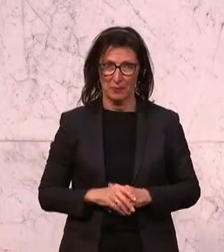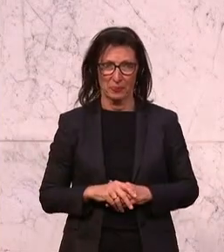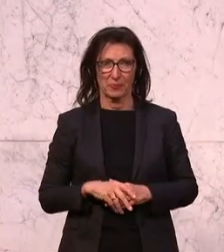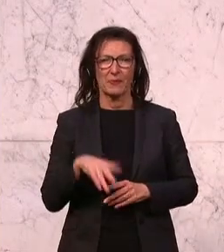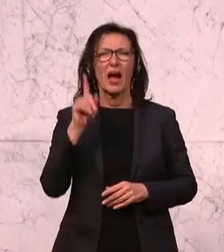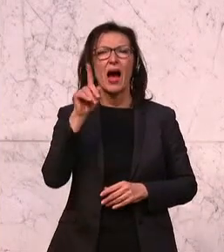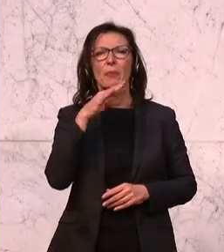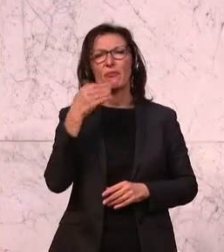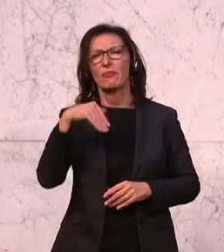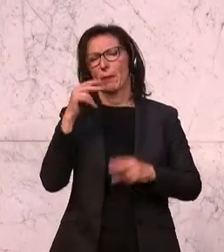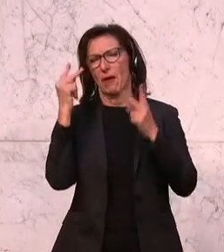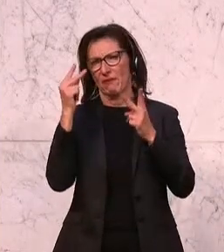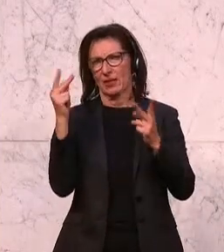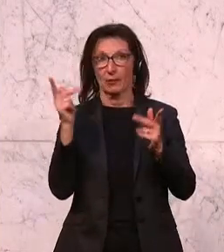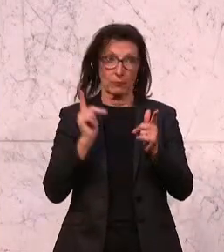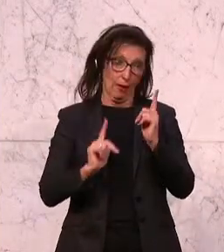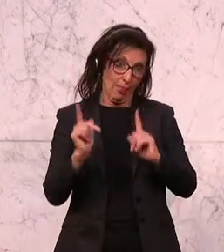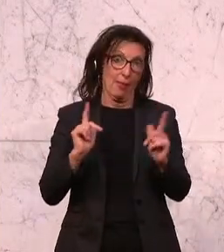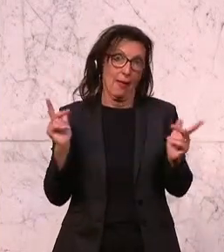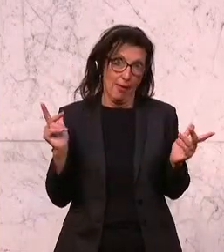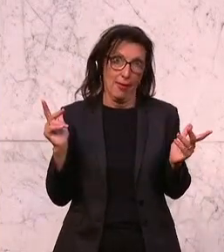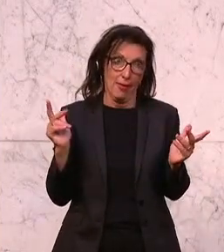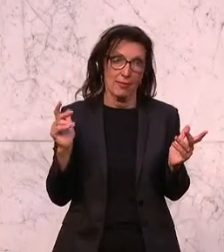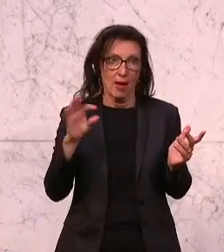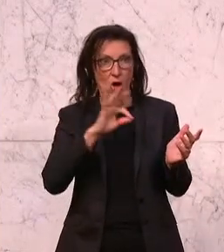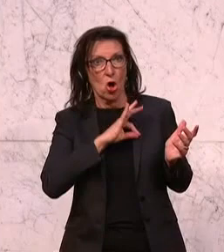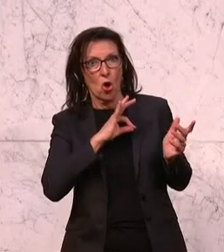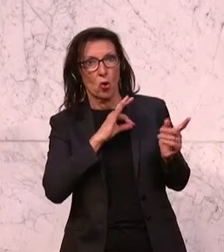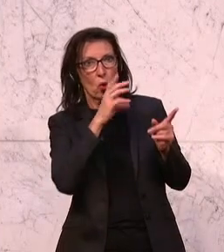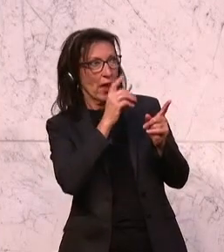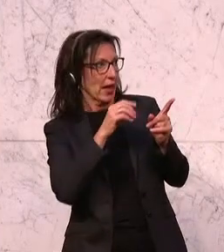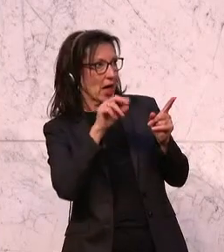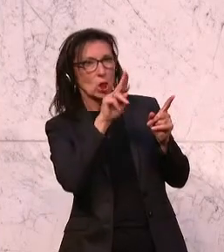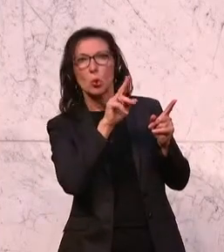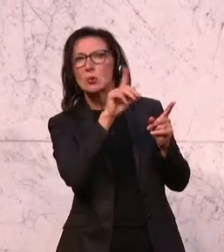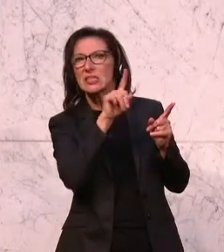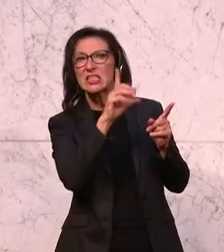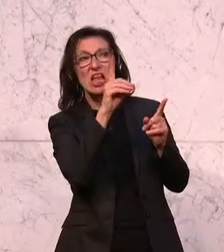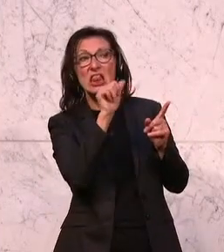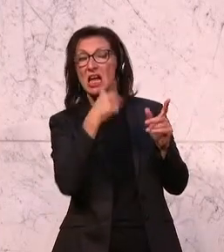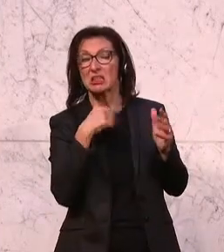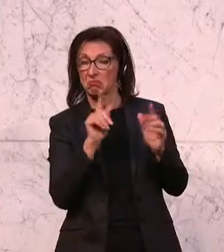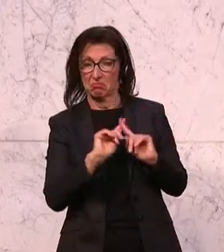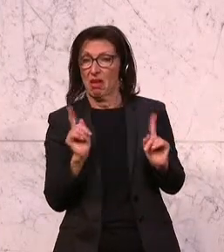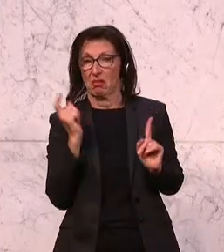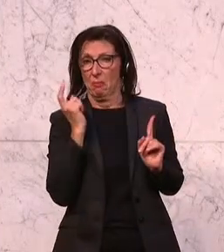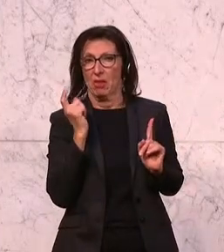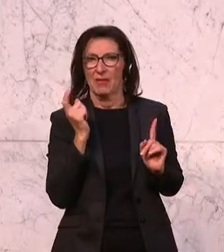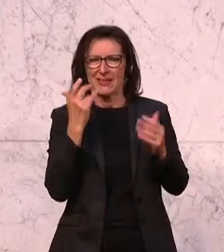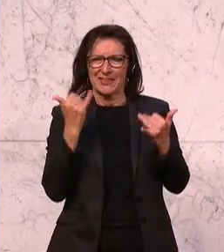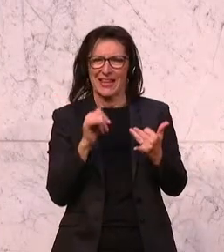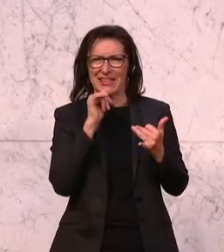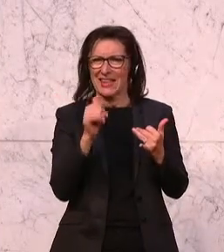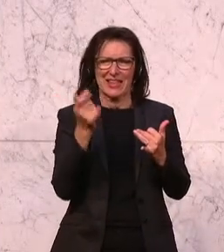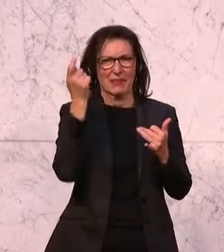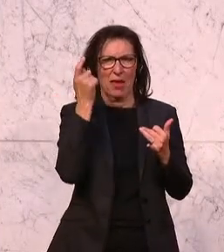wesentlicher ist, und da muss ich leider Gottes jetzt der Kollegin Dutz da widersprechen, es geht nicht darum, 1,5